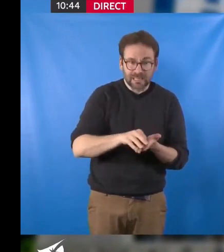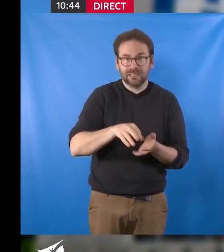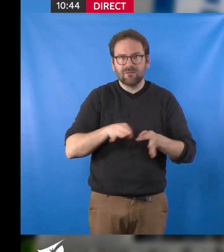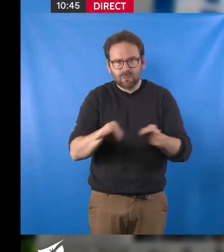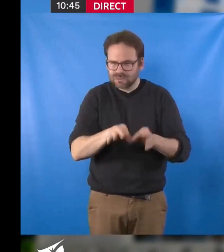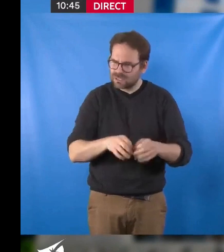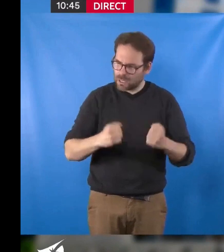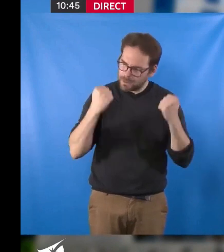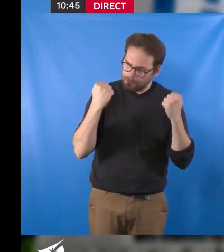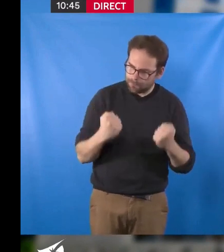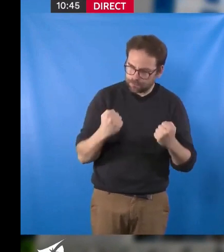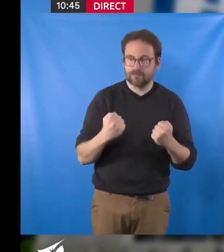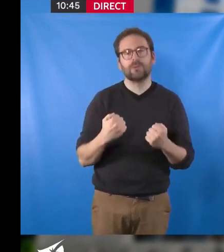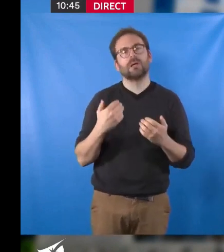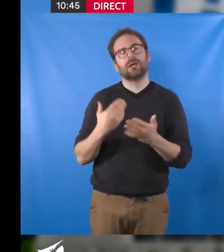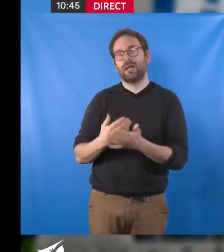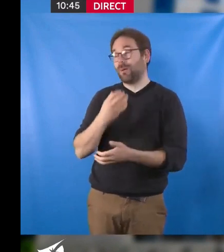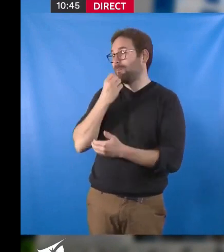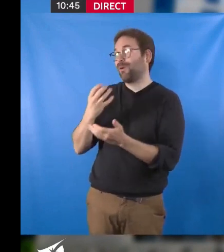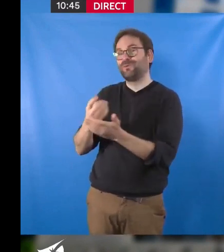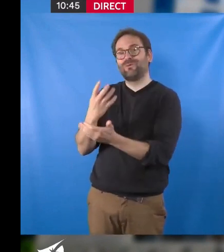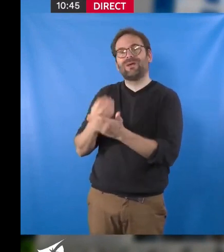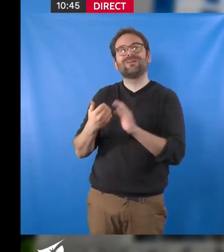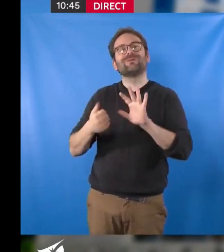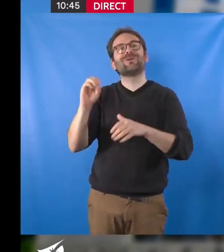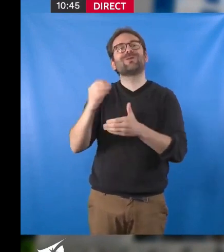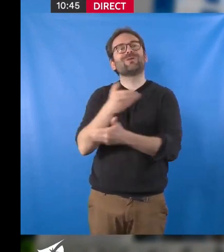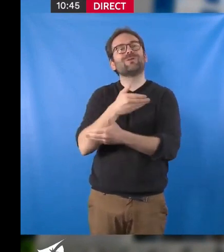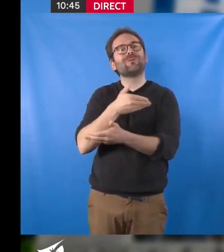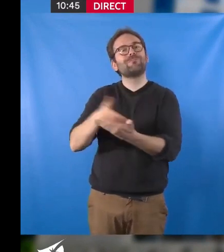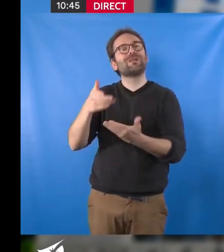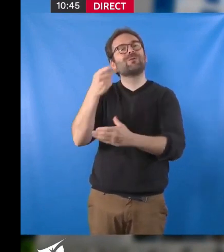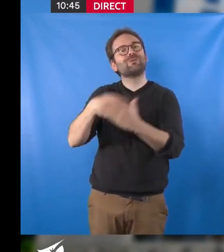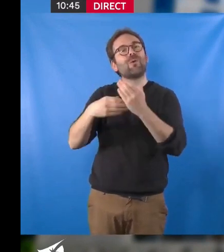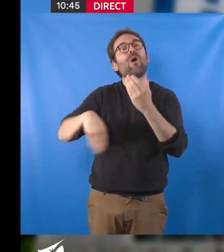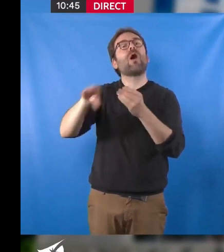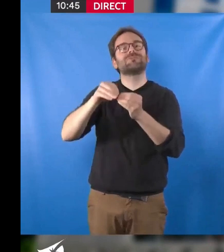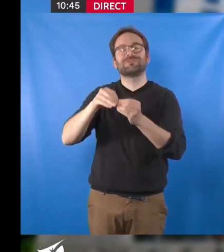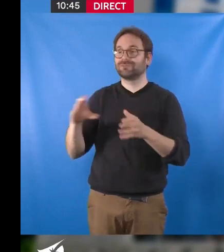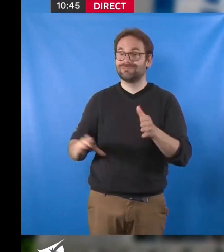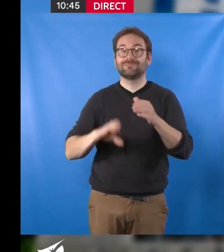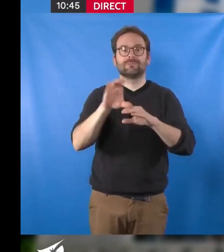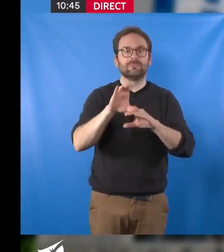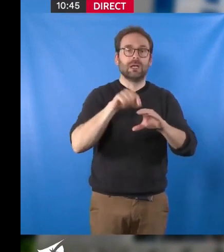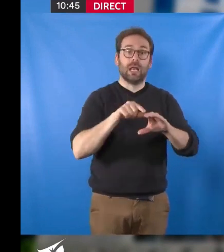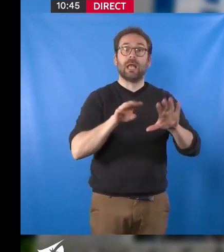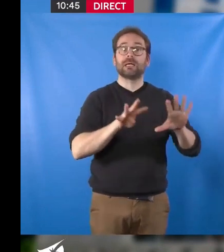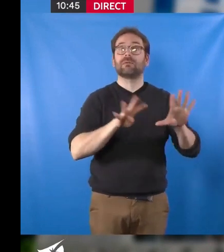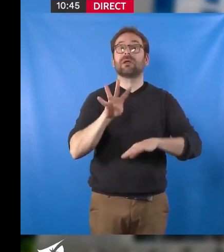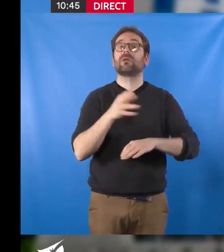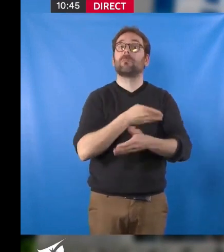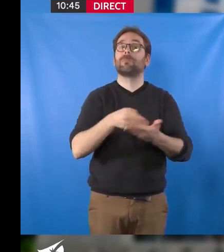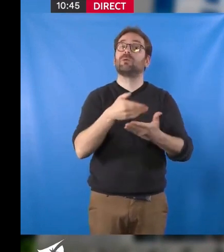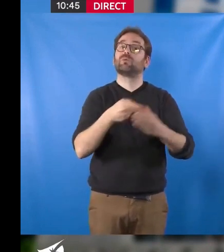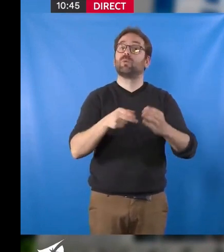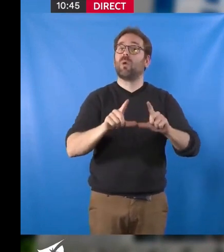En cela, nous saluons la bonne nouvelle des 60 millions d'euros supplémentaires qui viennent s'ajouter aux 94 millions d'euros dédiés